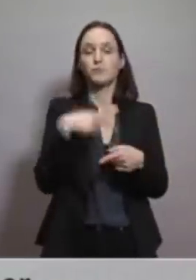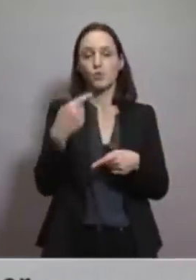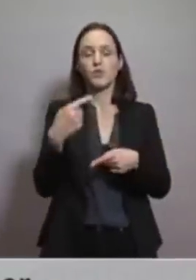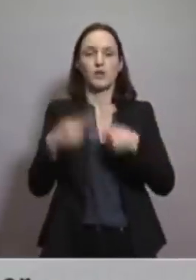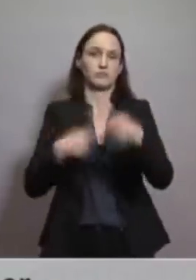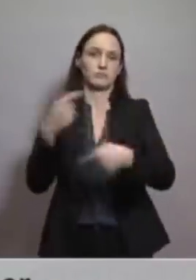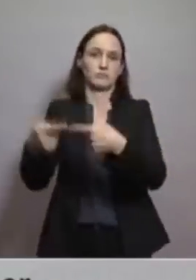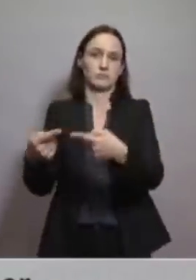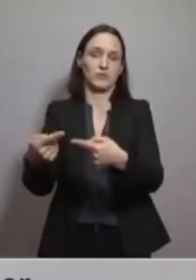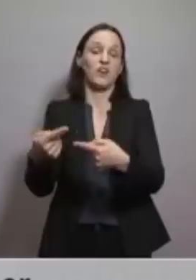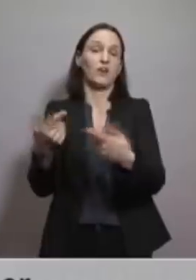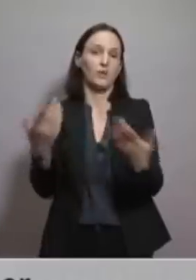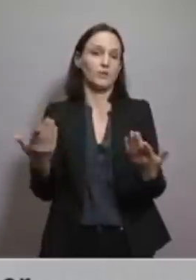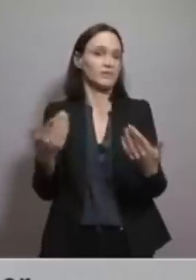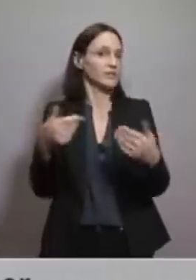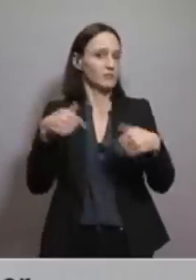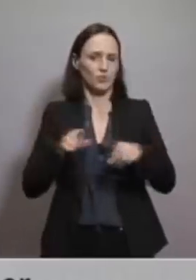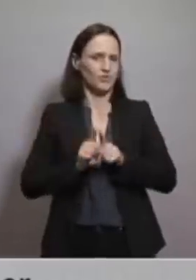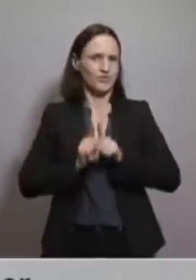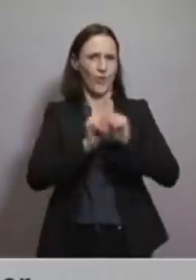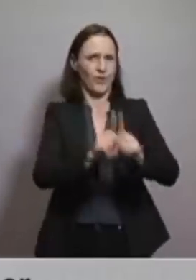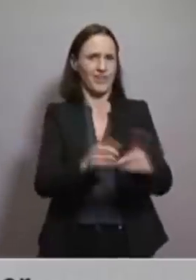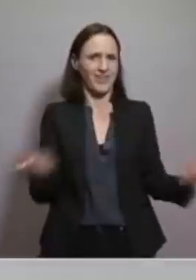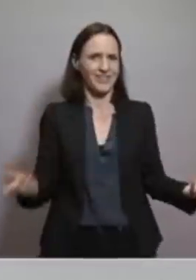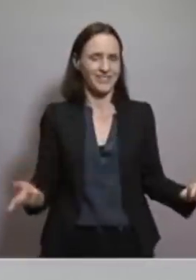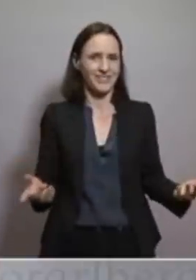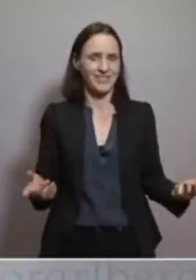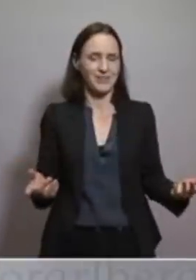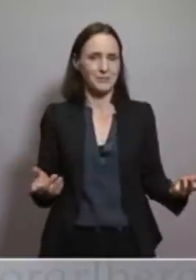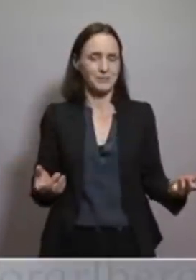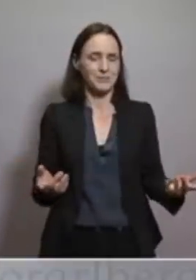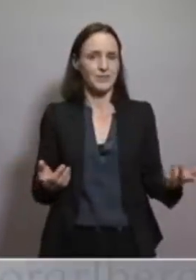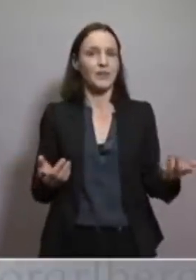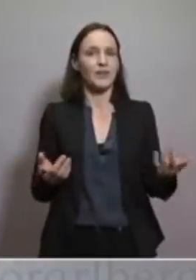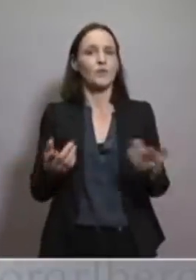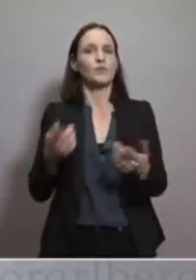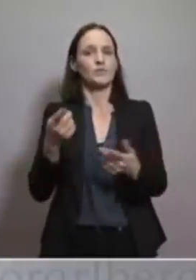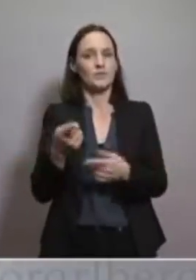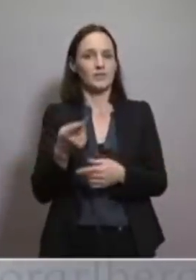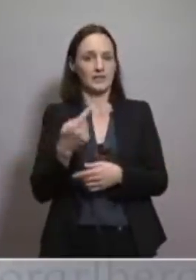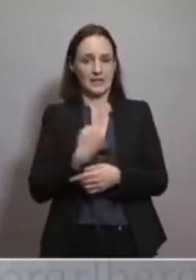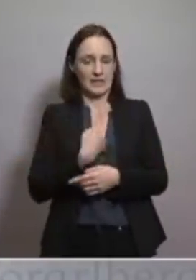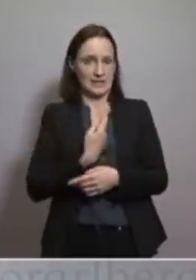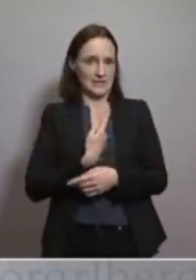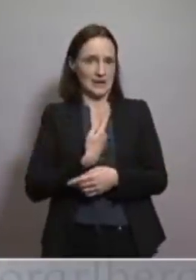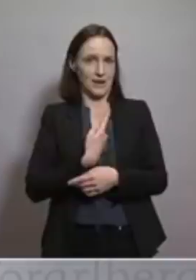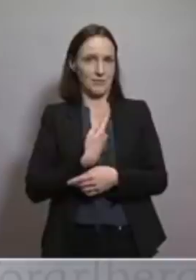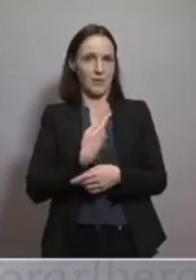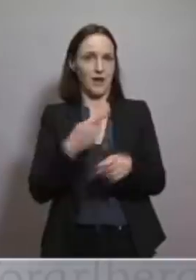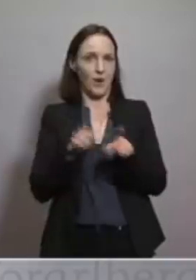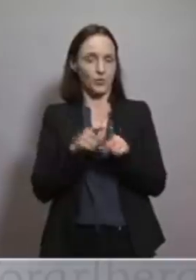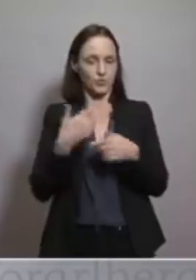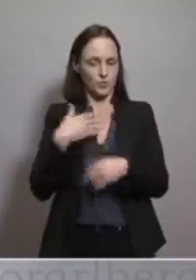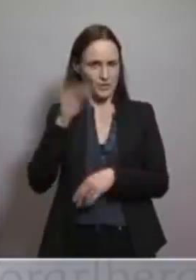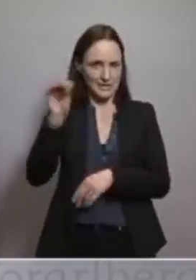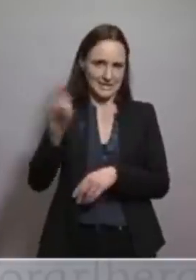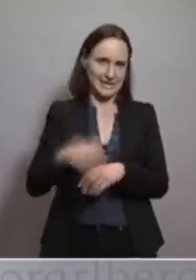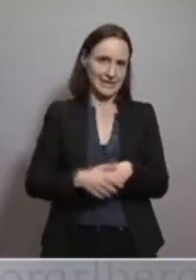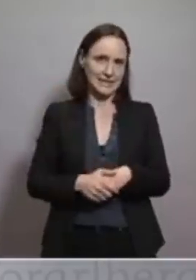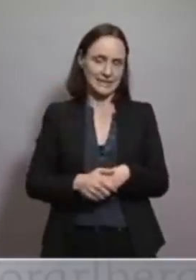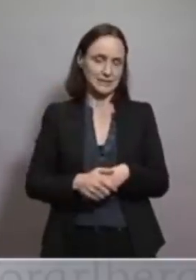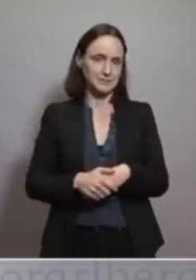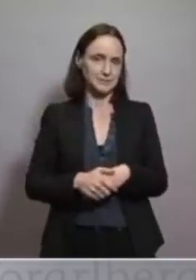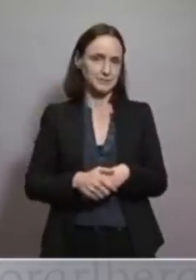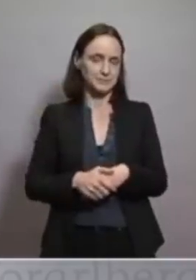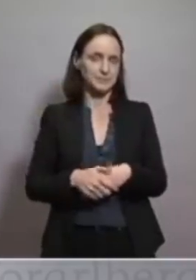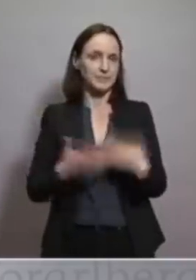daran hat man sich uneingeschränkt zu halten. Und das habe ich in der Form auch übermittelt und klar dazu gesagt, für